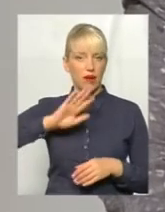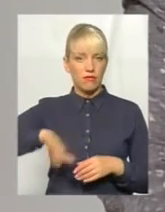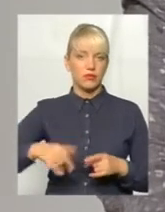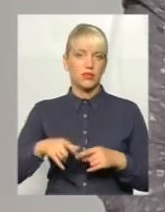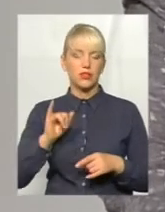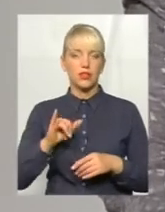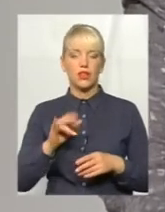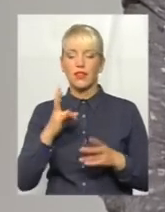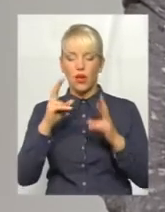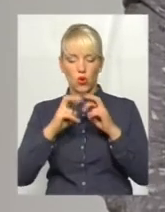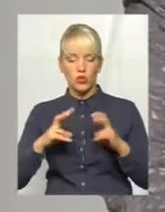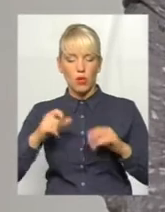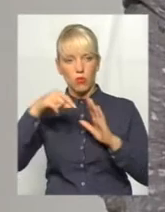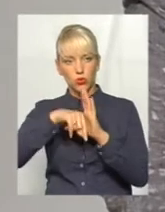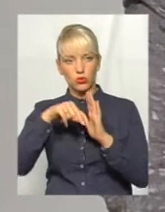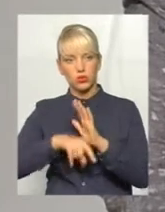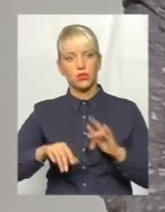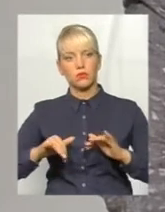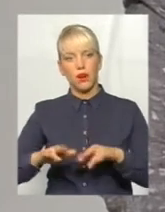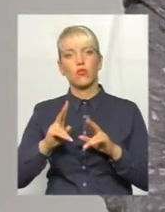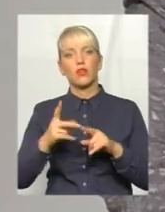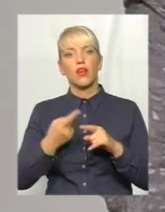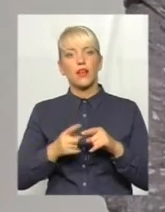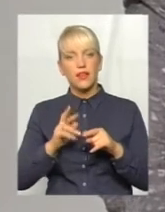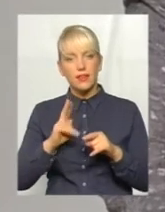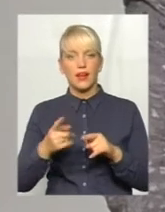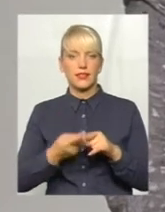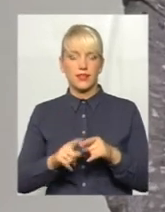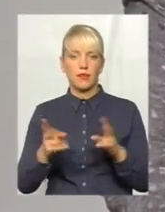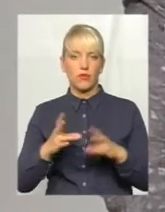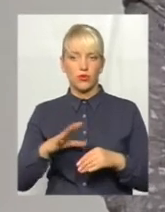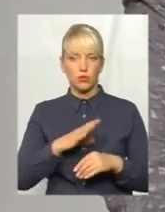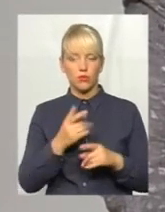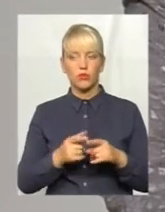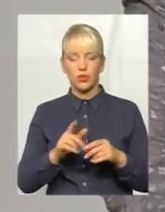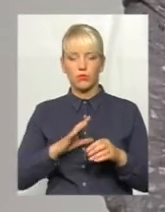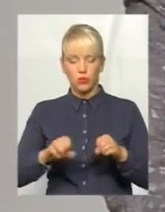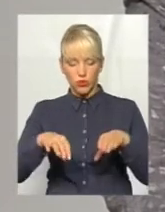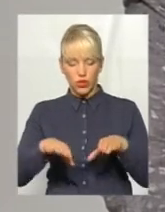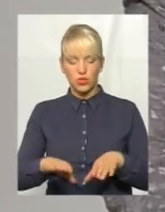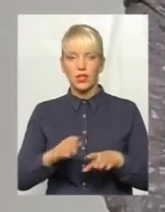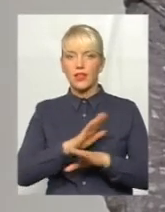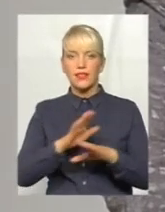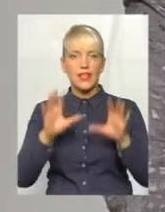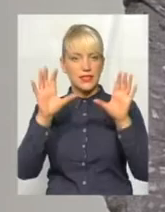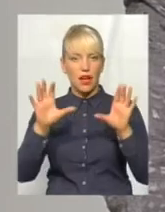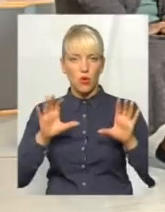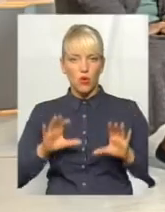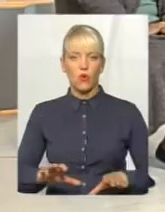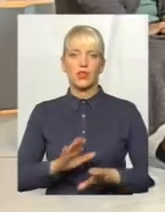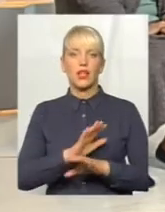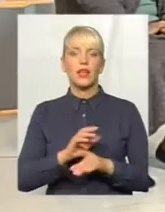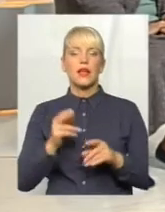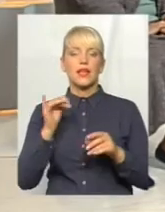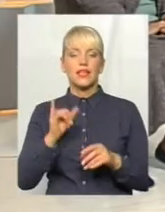розглядав по суті справу по тому, як повинно б було бути. Винесене було рішення не правомірне, не законне і з